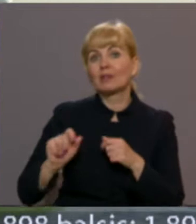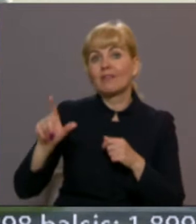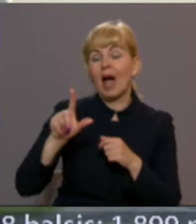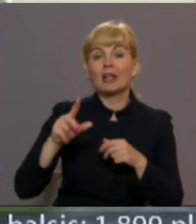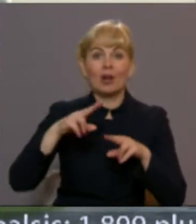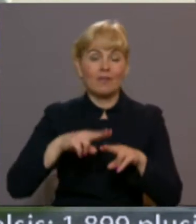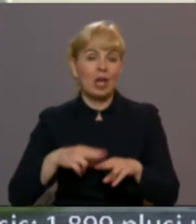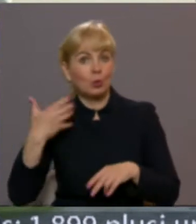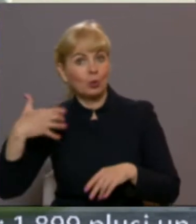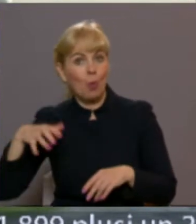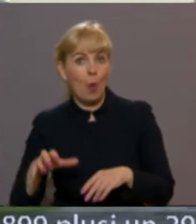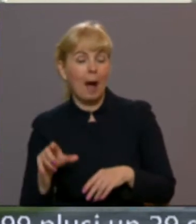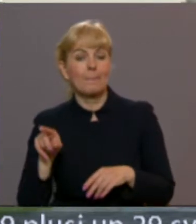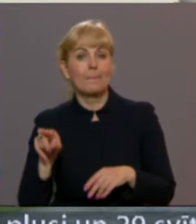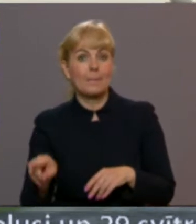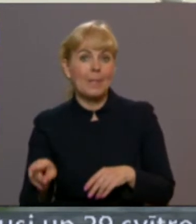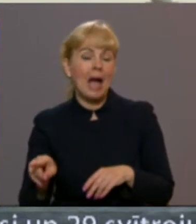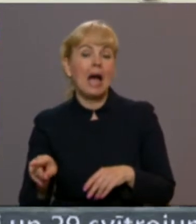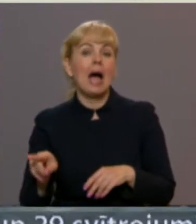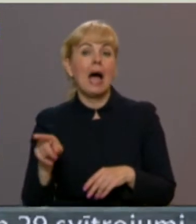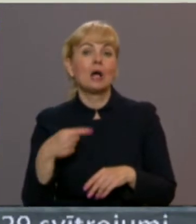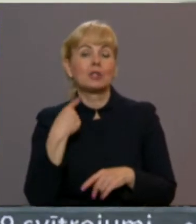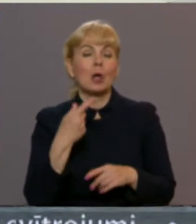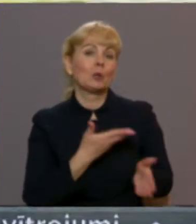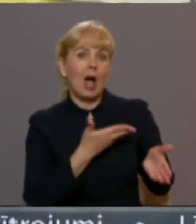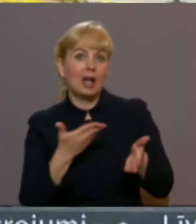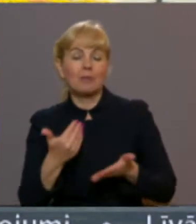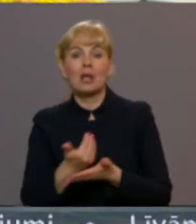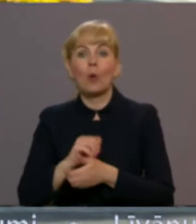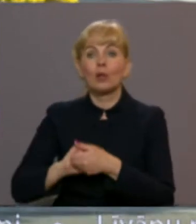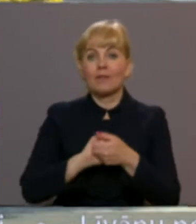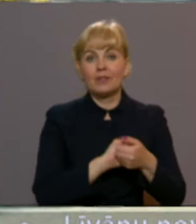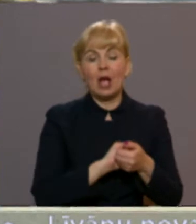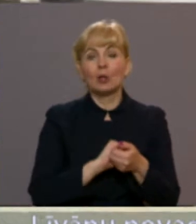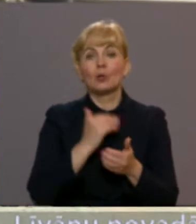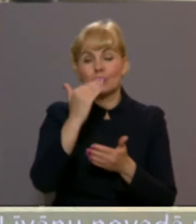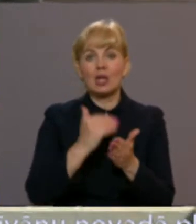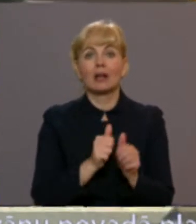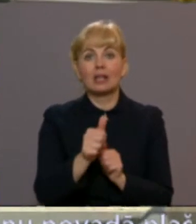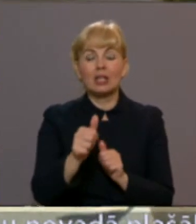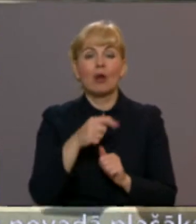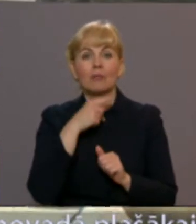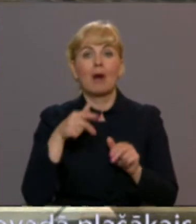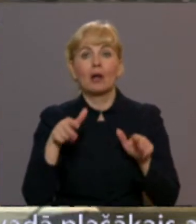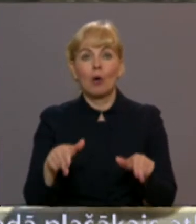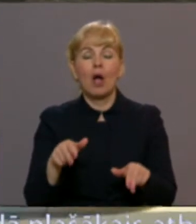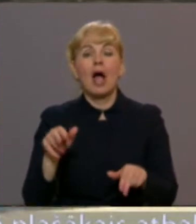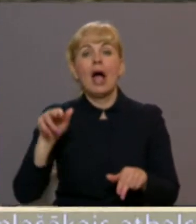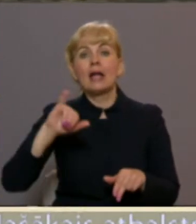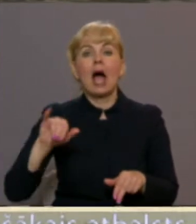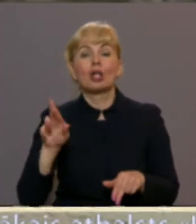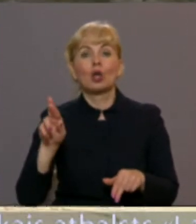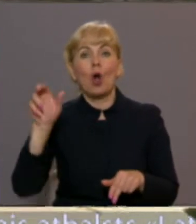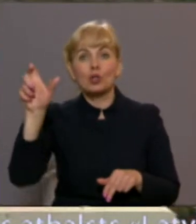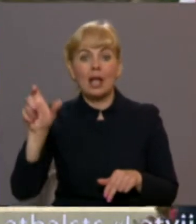mandātu domē. Uz sarunas aicinājis jaunās vienotības sarakstu līderi Cēsu mēru Jānu Rozenbergu. Labrīt!